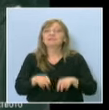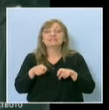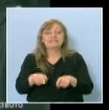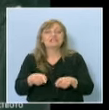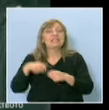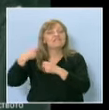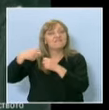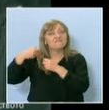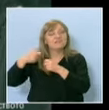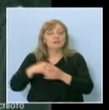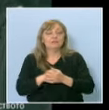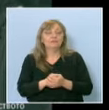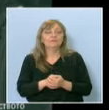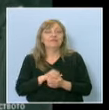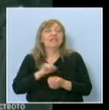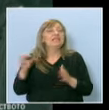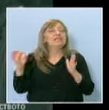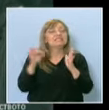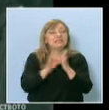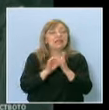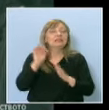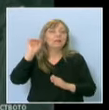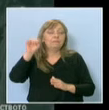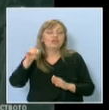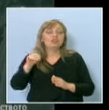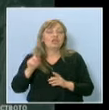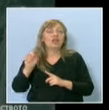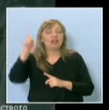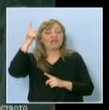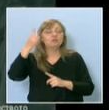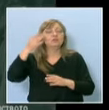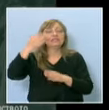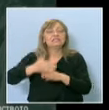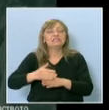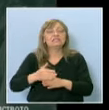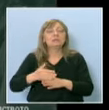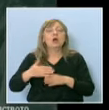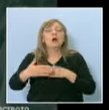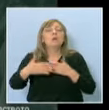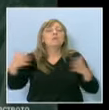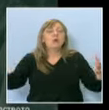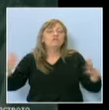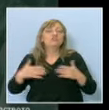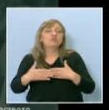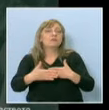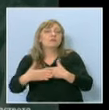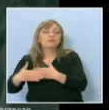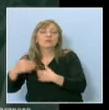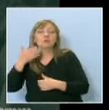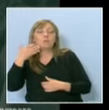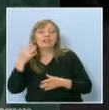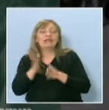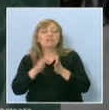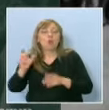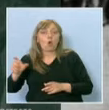разработки. И целта ни беше главно да достигнем до повече млади хора. И най-вече да чуят